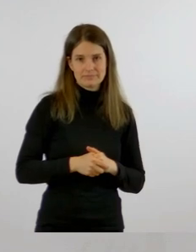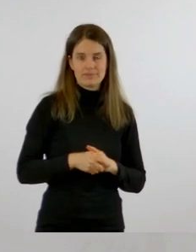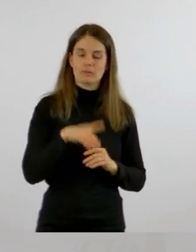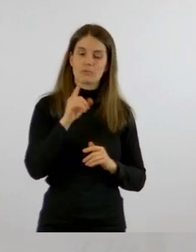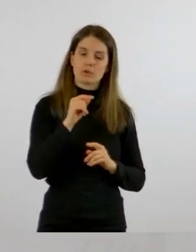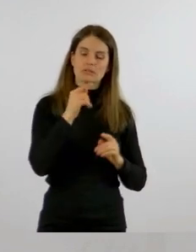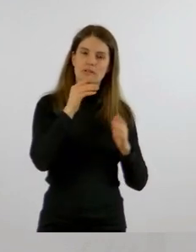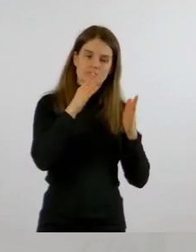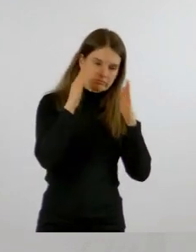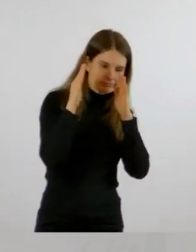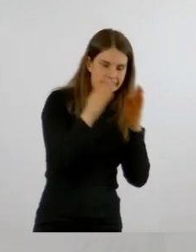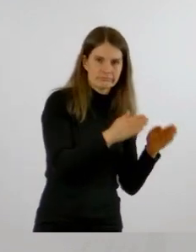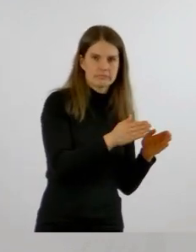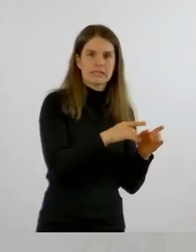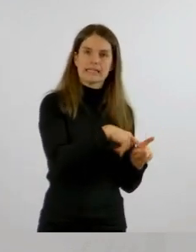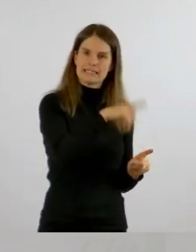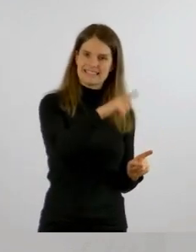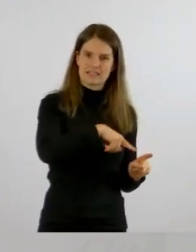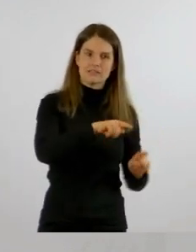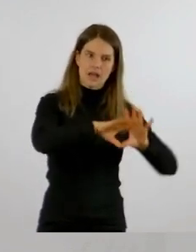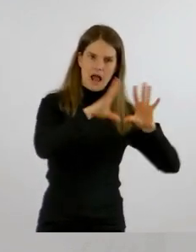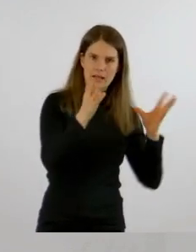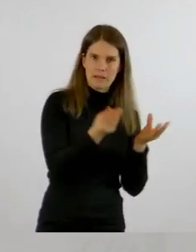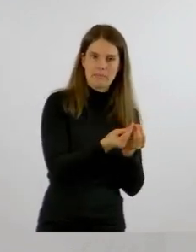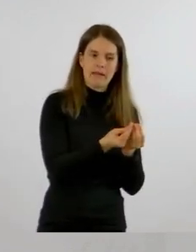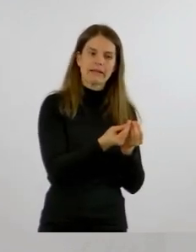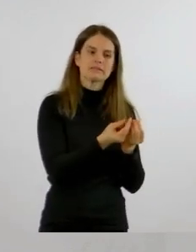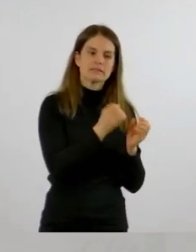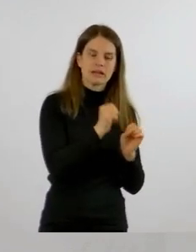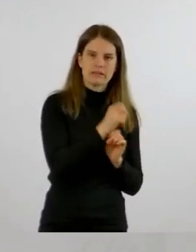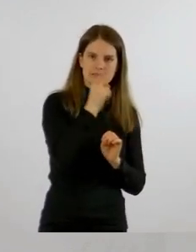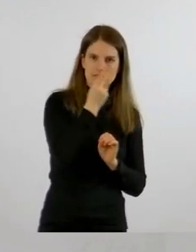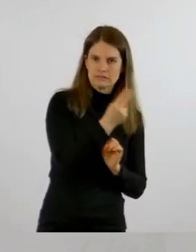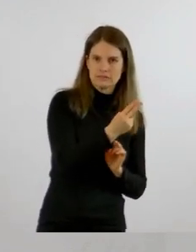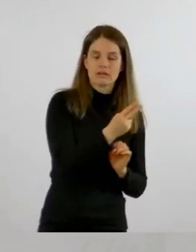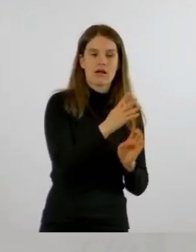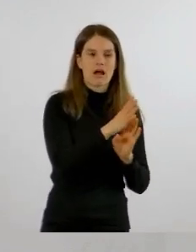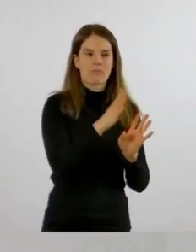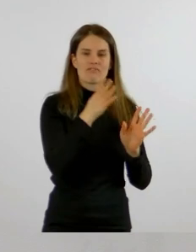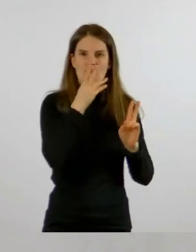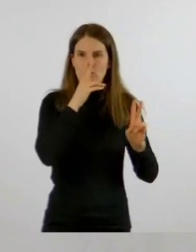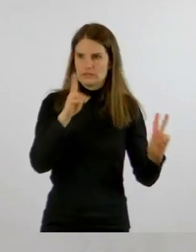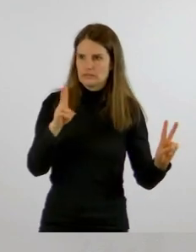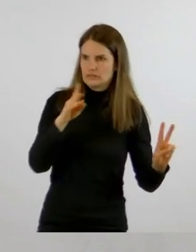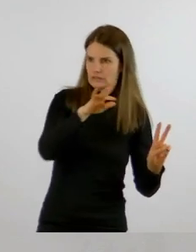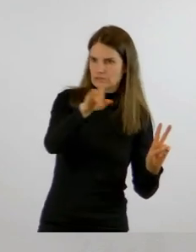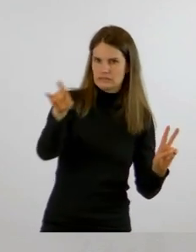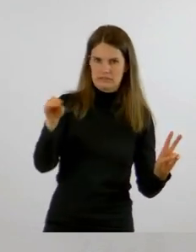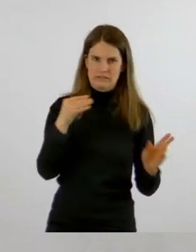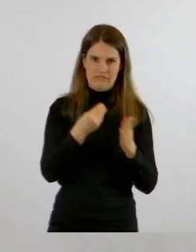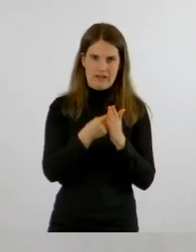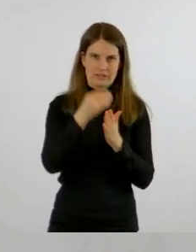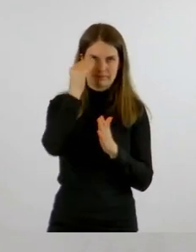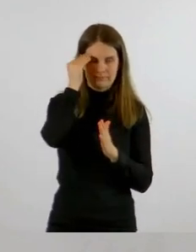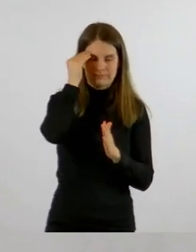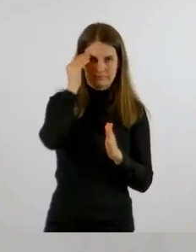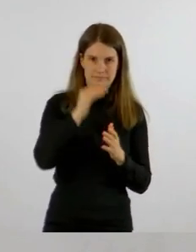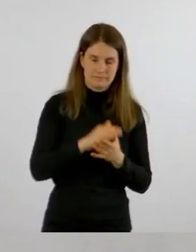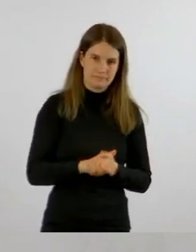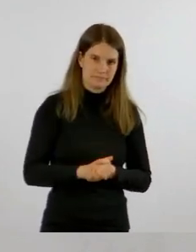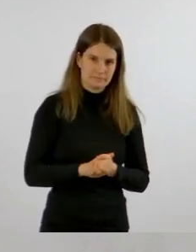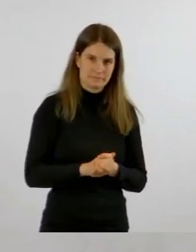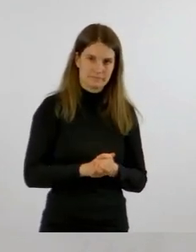Inzidenzzahlen für Geimpfte und Ungeimpfte sehr vorsichtig umgehen. Und wir informieren Sie dann hier wieder, wenn wir